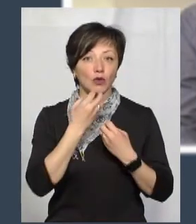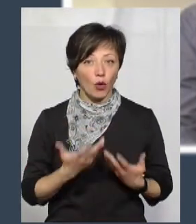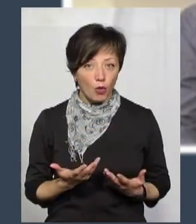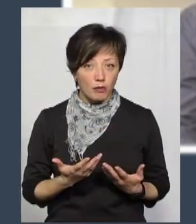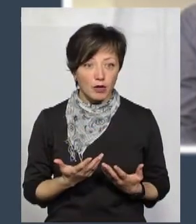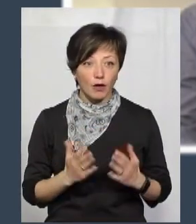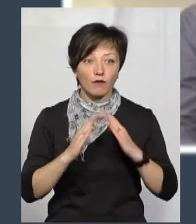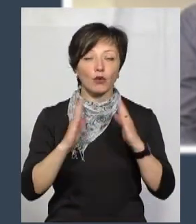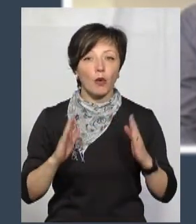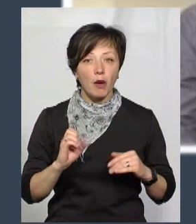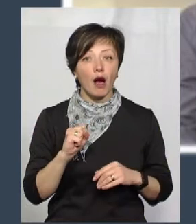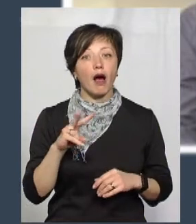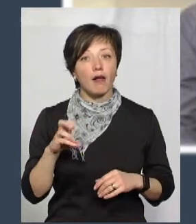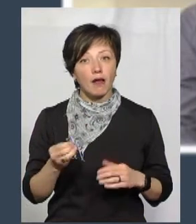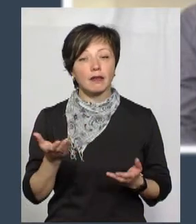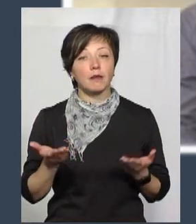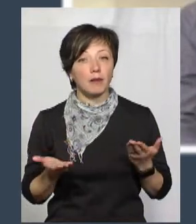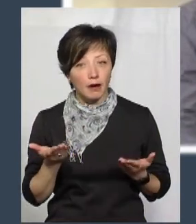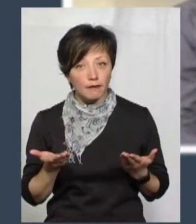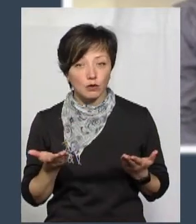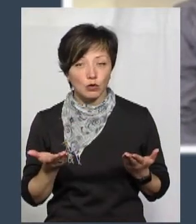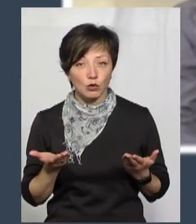вдома. Але, напевно,